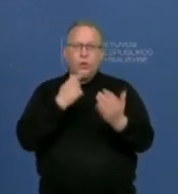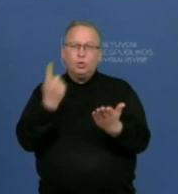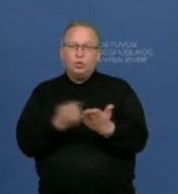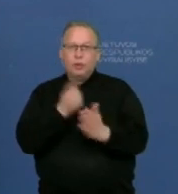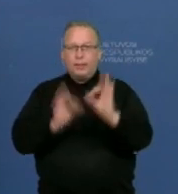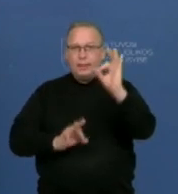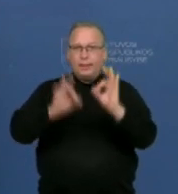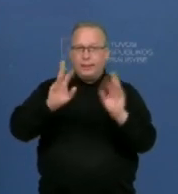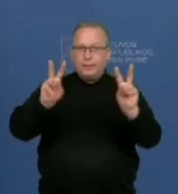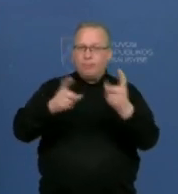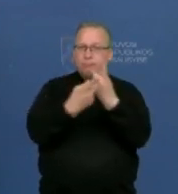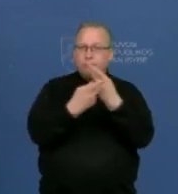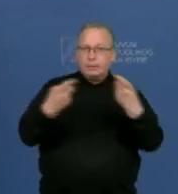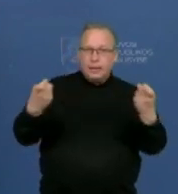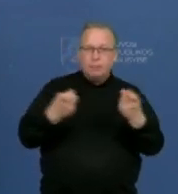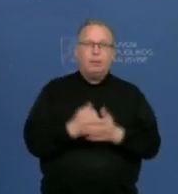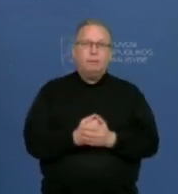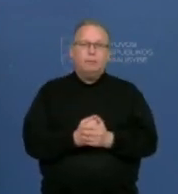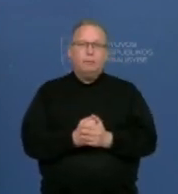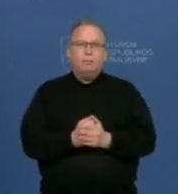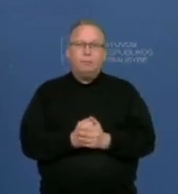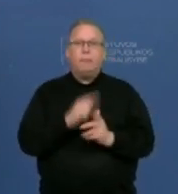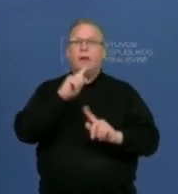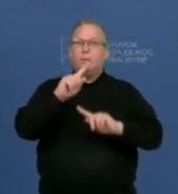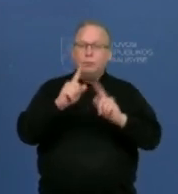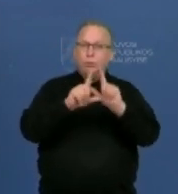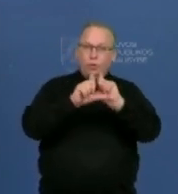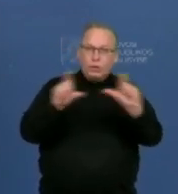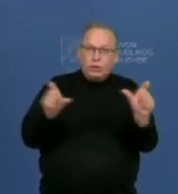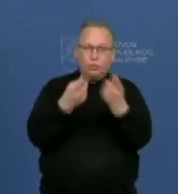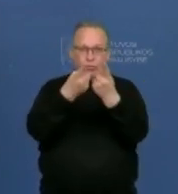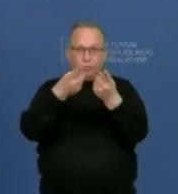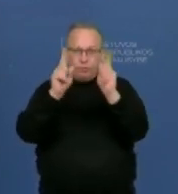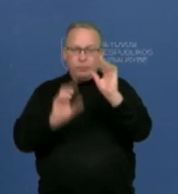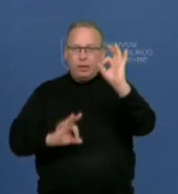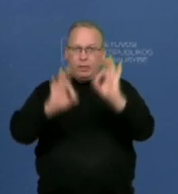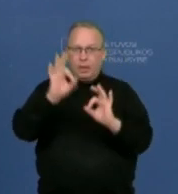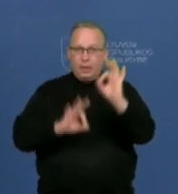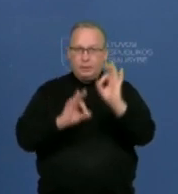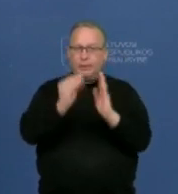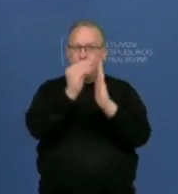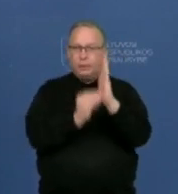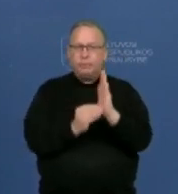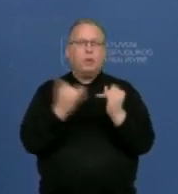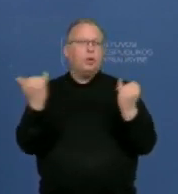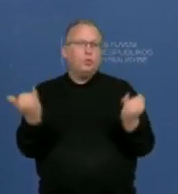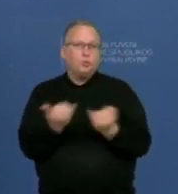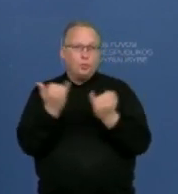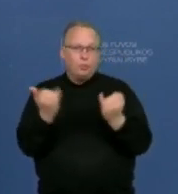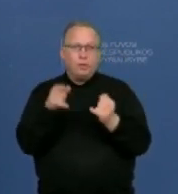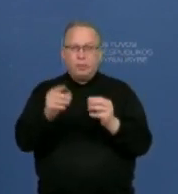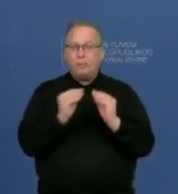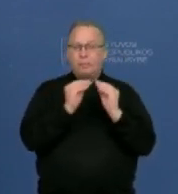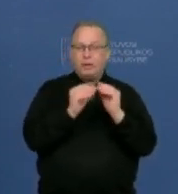paskelbia, kaip jau ir kas met tapusi mokyklų universetų reitinga. Ir įdomus aspektas buvo, jog per